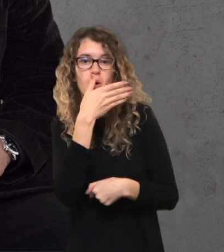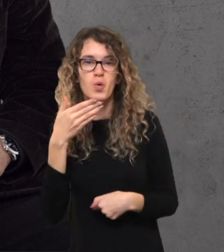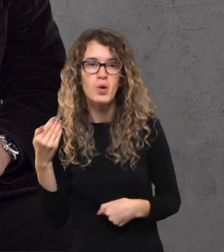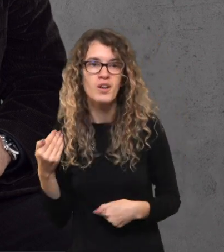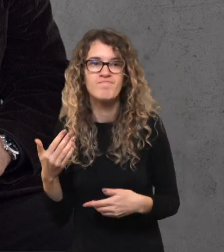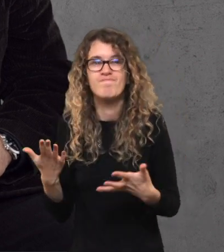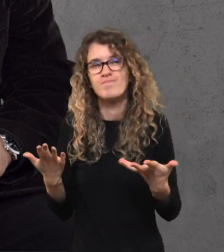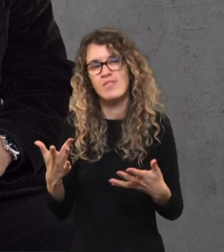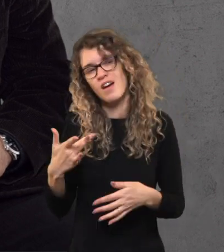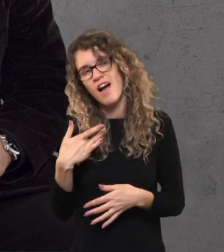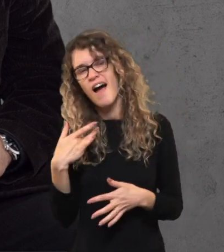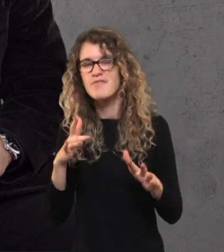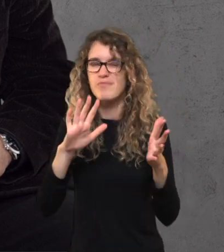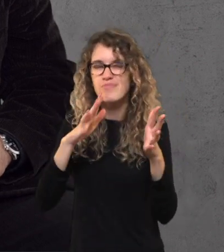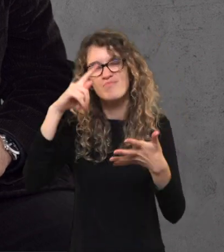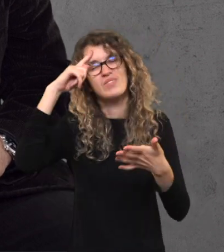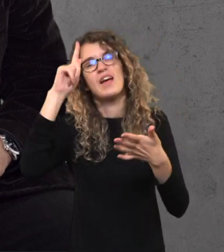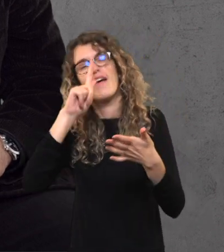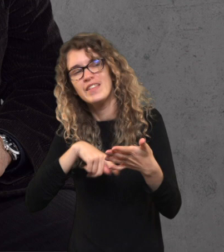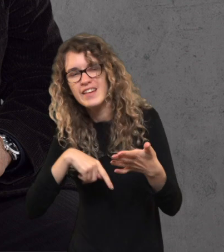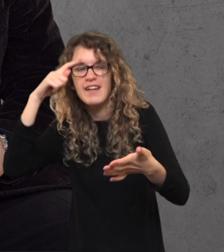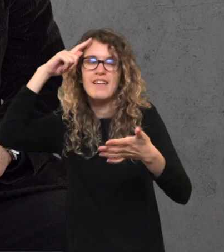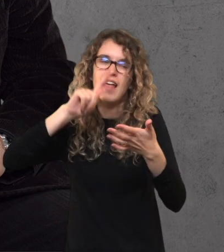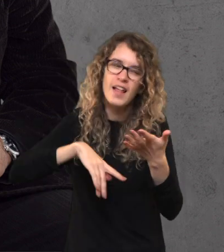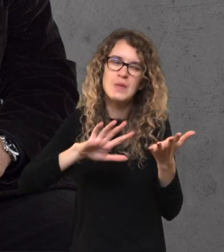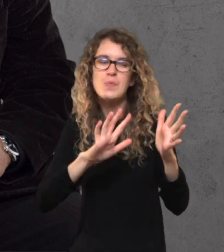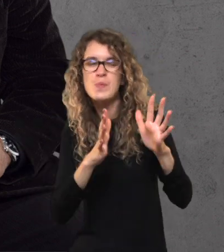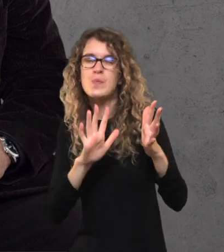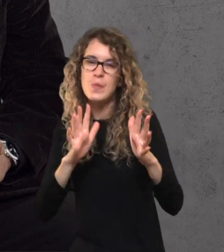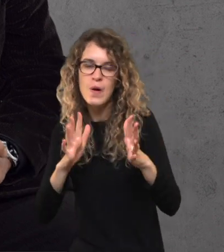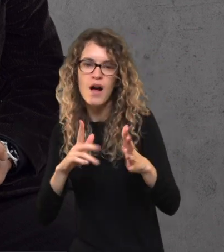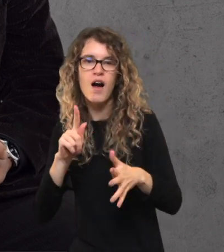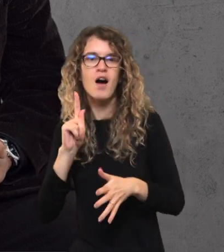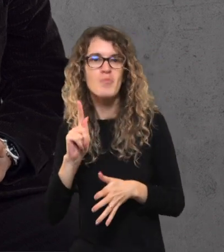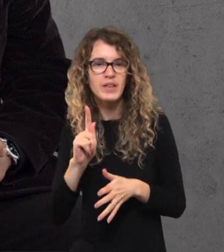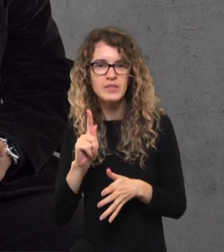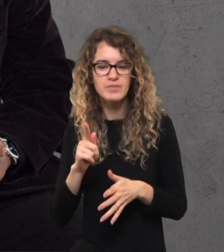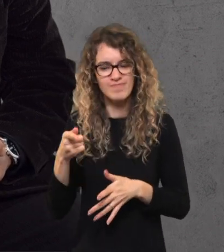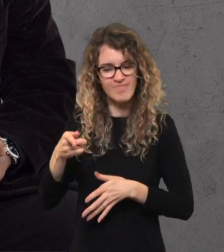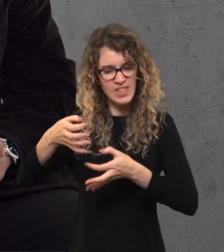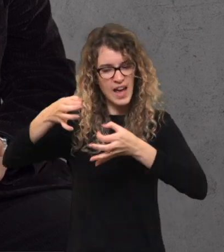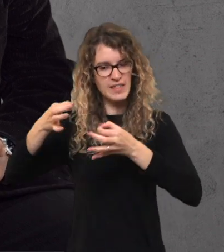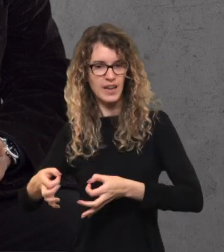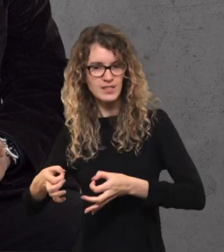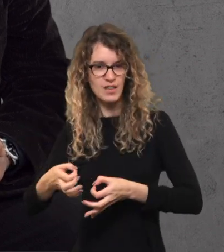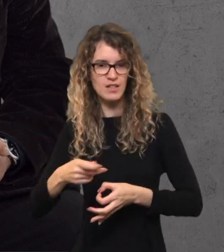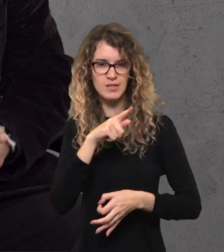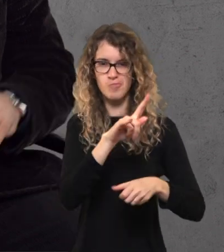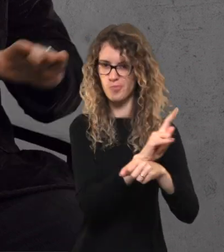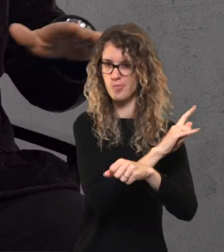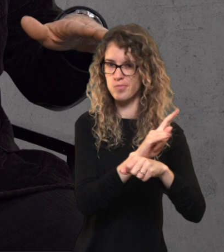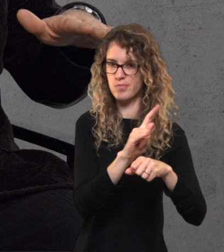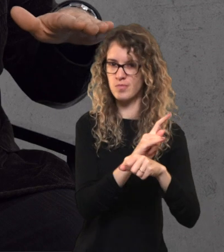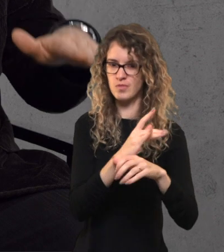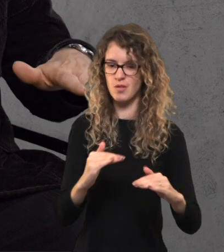nesipriešina. Ir jisai, na, gal ne visai tikėtų visko, kas ten yra pasakyta, bet jisai tą, sakykim, netikrą tiesą į